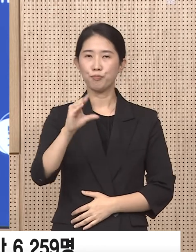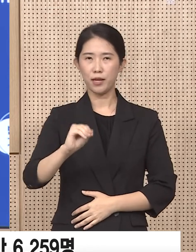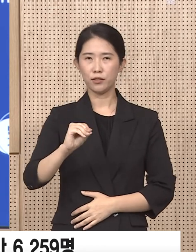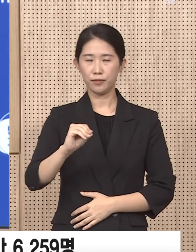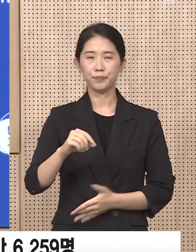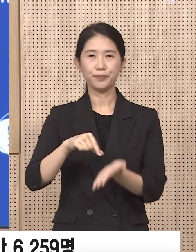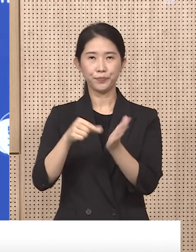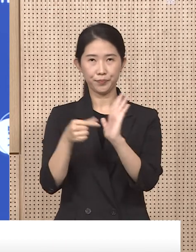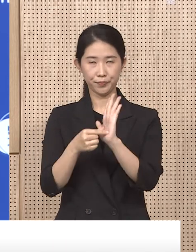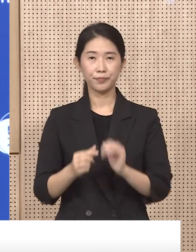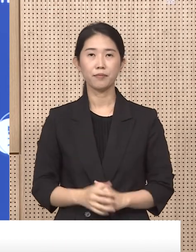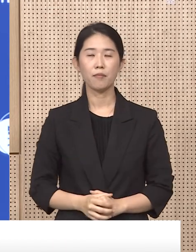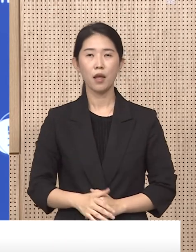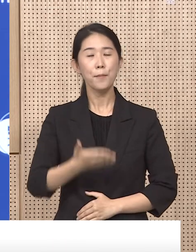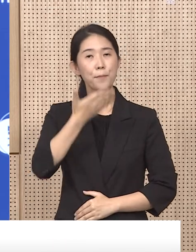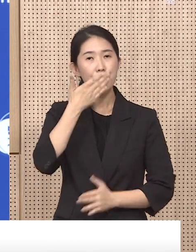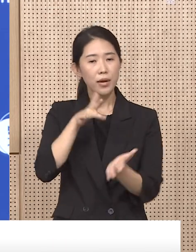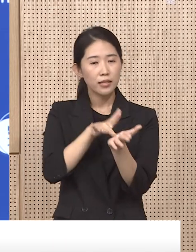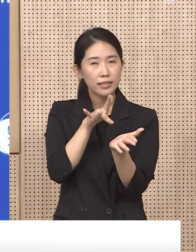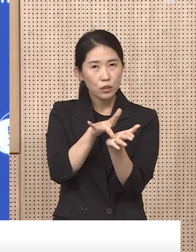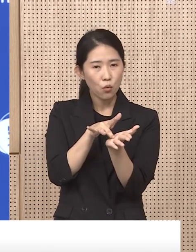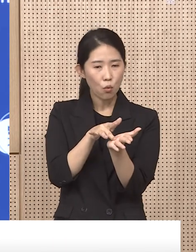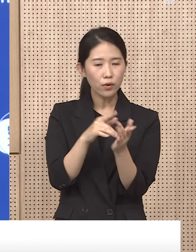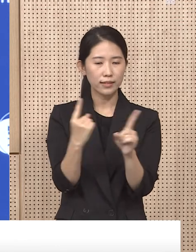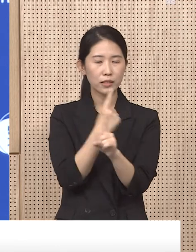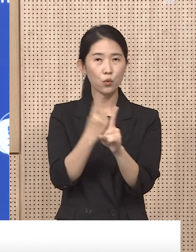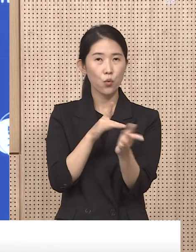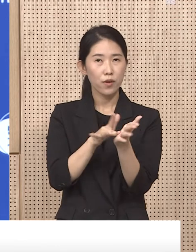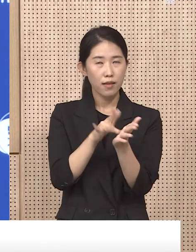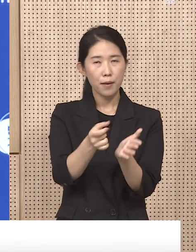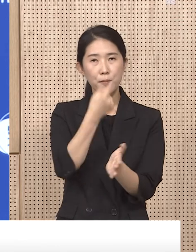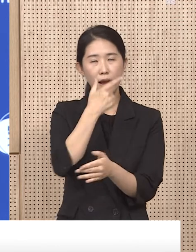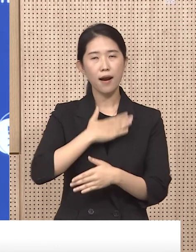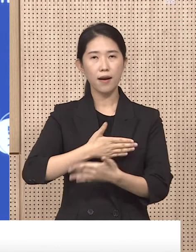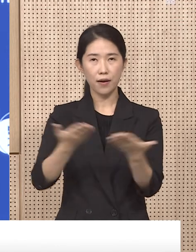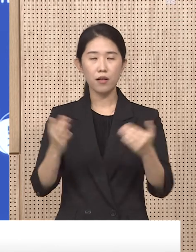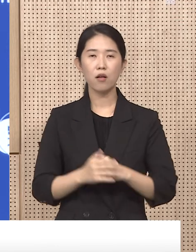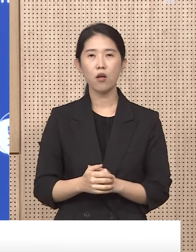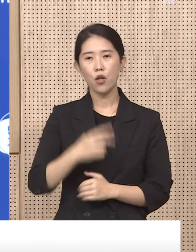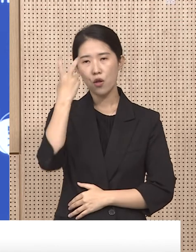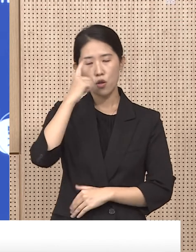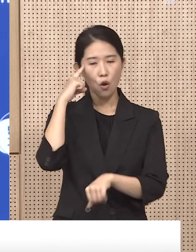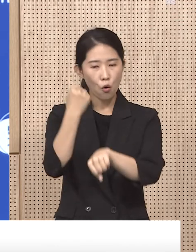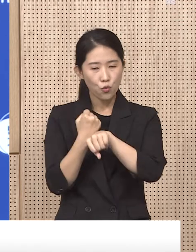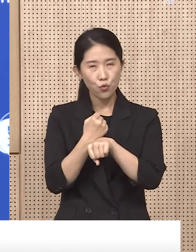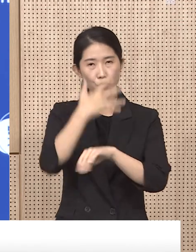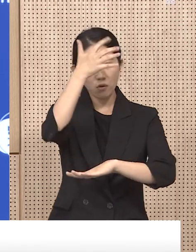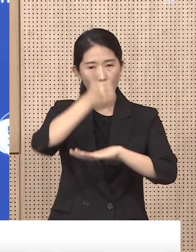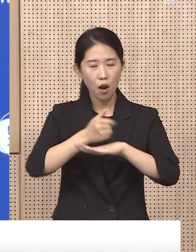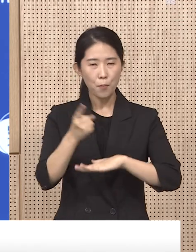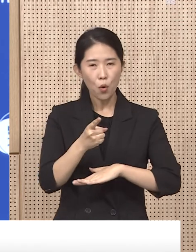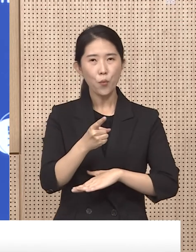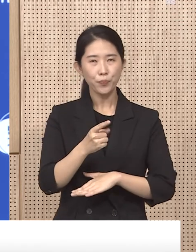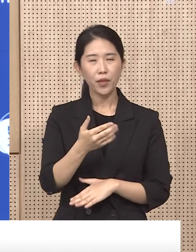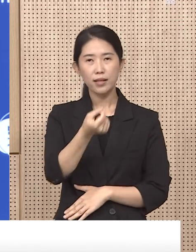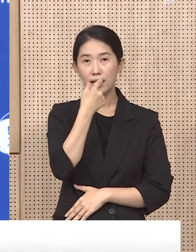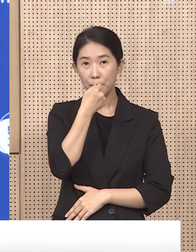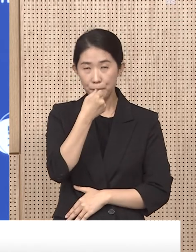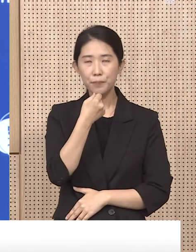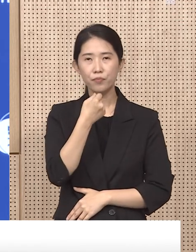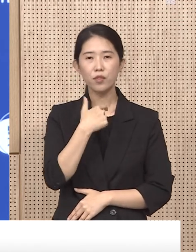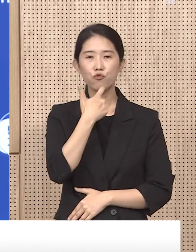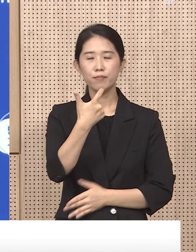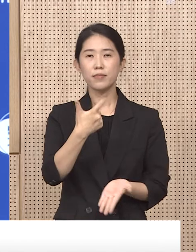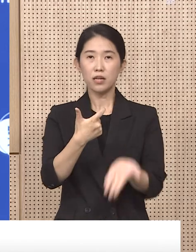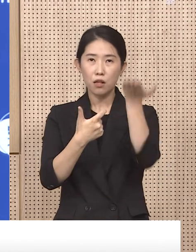다음은 문명치료제 효과와 처방 필요성에 대해서 말씀드리겠습니다. 질병청 연구 결과에 따르면 팍스로비들 투약할 경우 60세